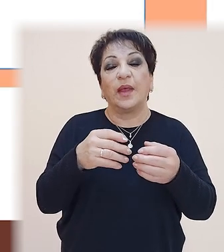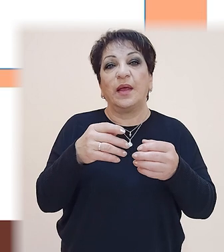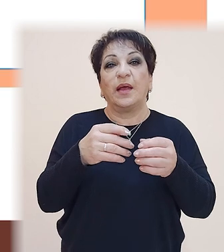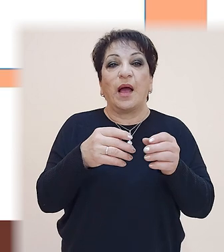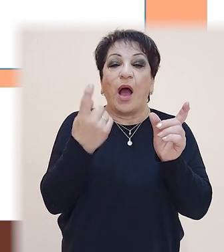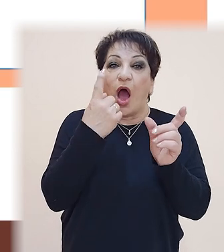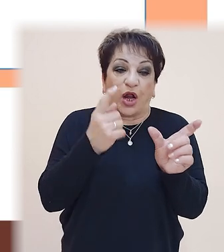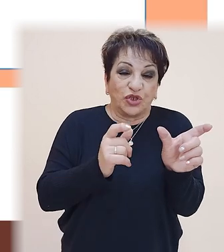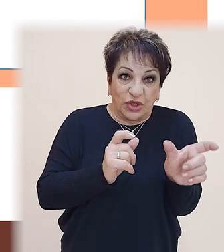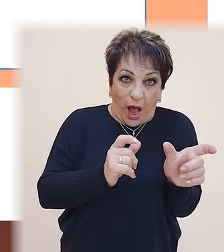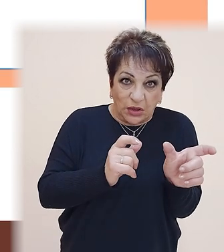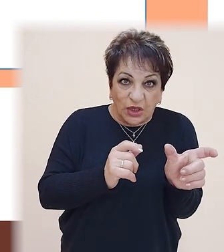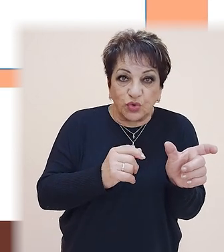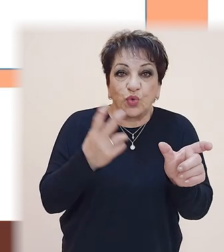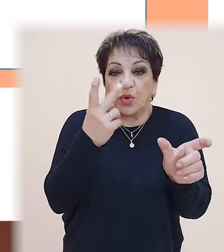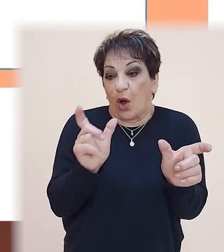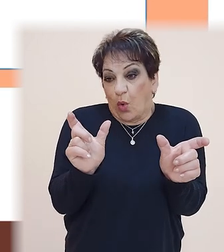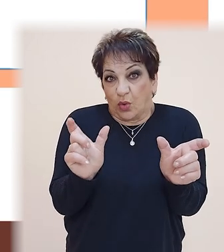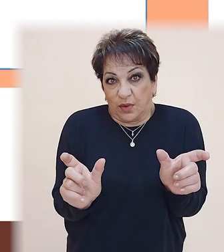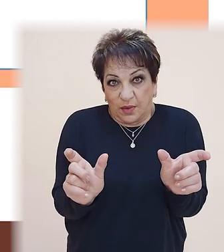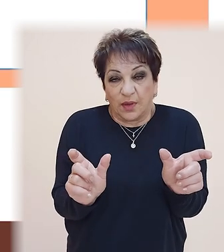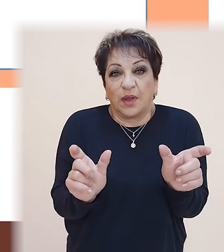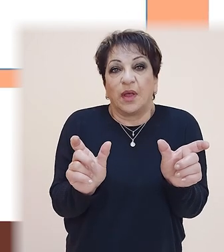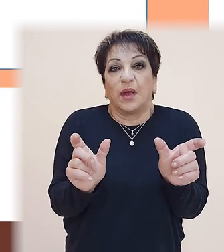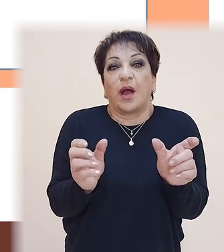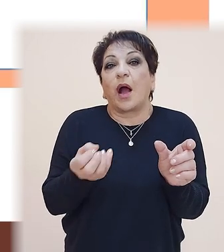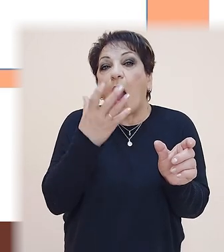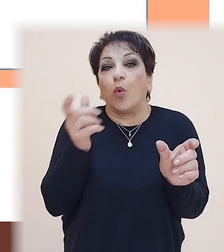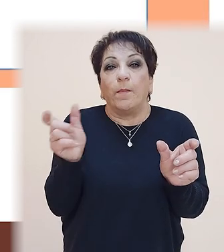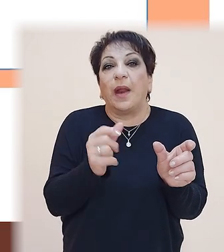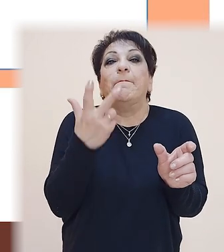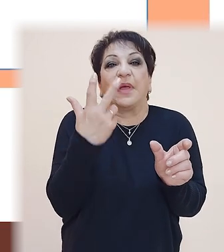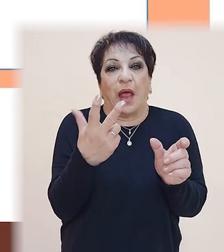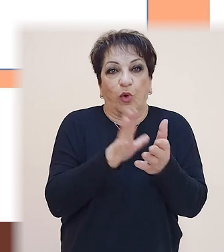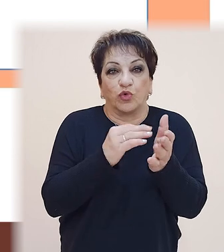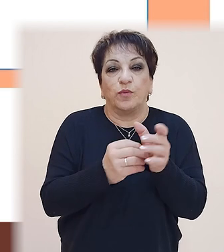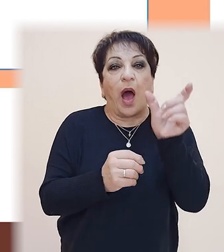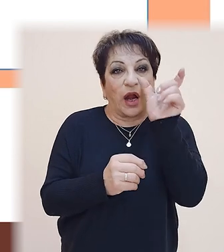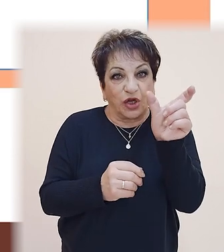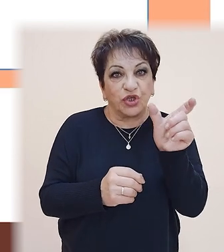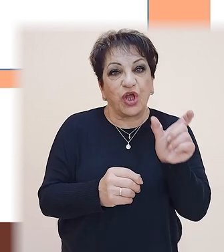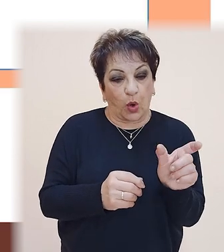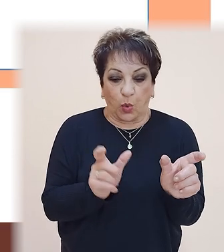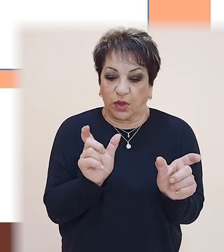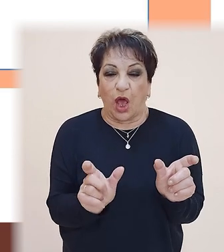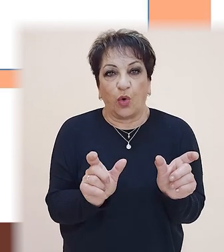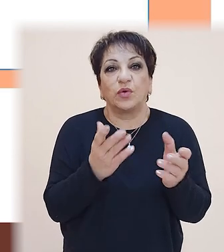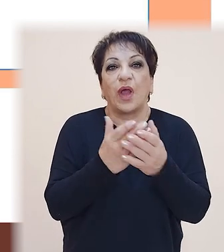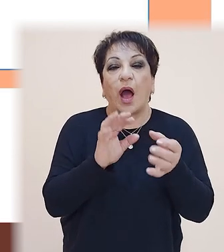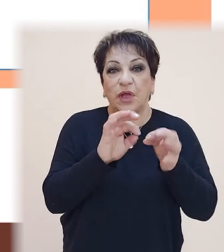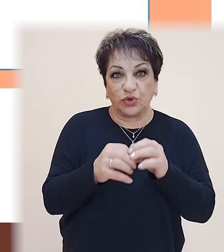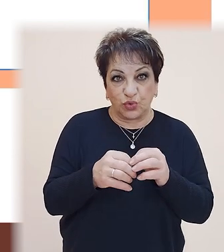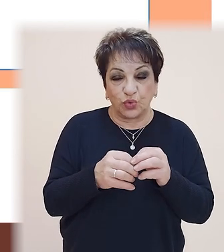ձերնակների մեկ, նրանց հետ կամ երկու և գարունը բերեմ երեկ։ Այս դեպքում ինչ ունենք, այս